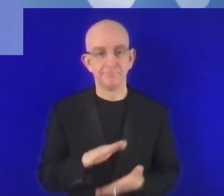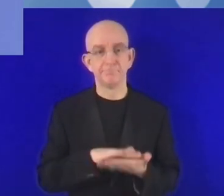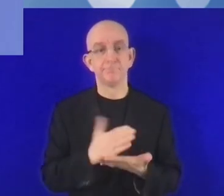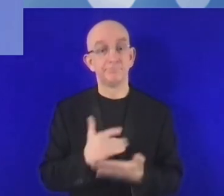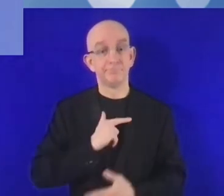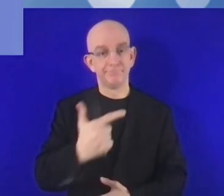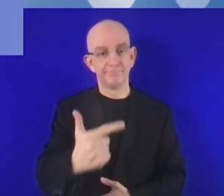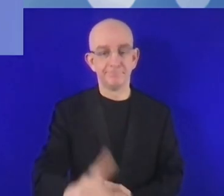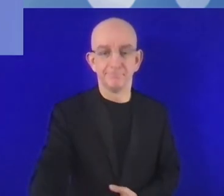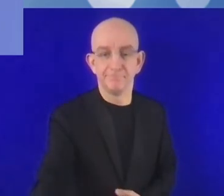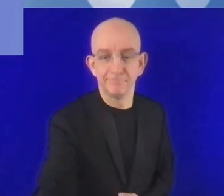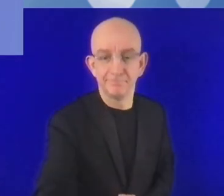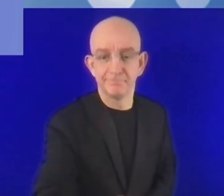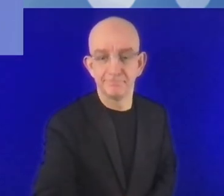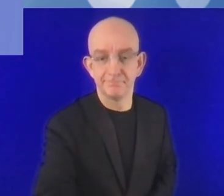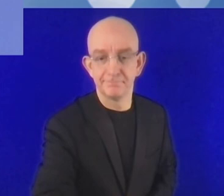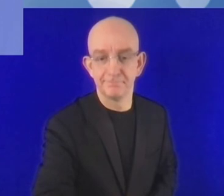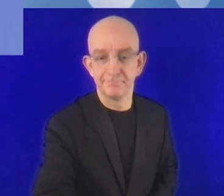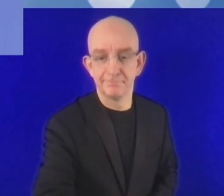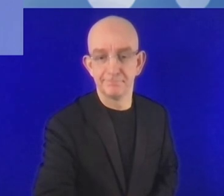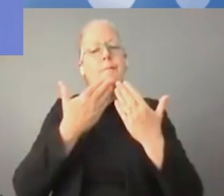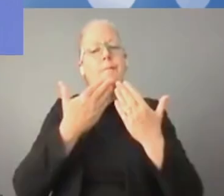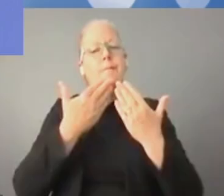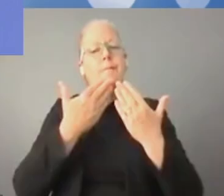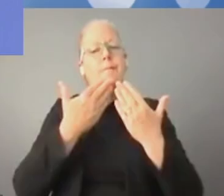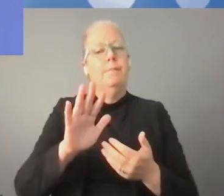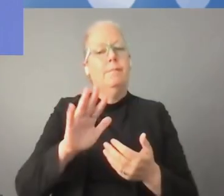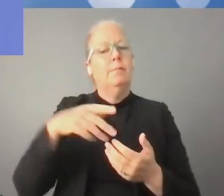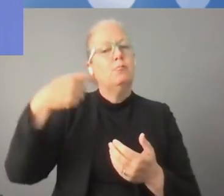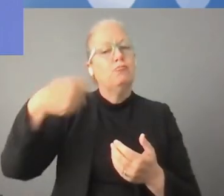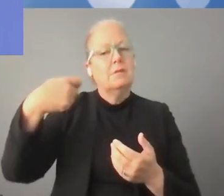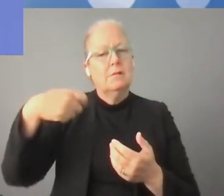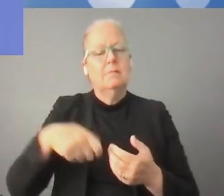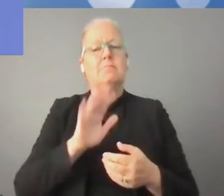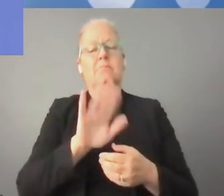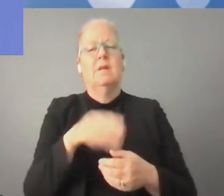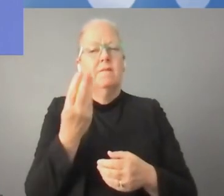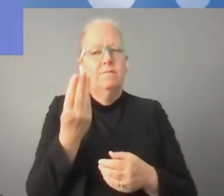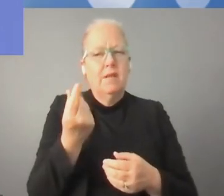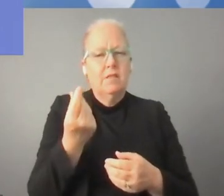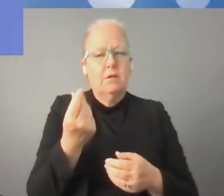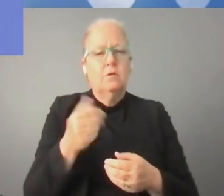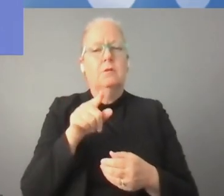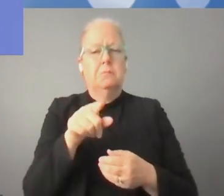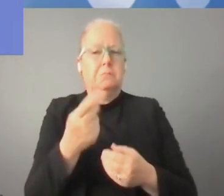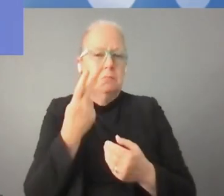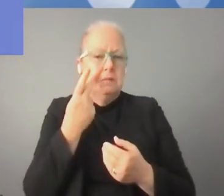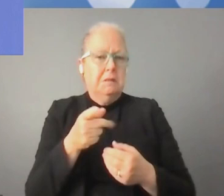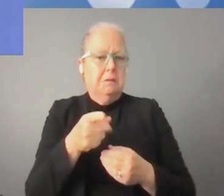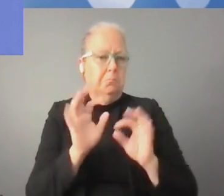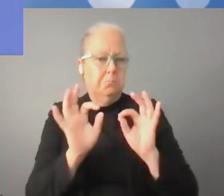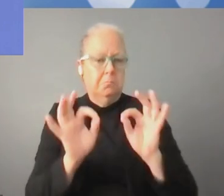شكراً للسيدة وزيرة على هذا المنظور والأفق من وجهة نظر